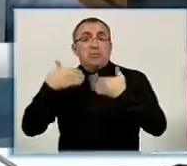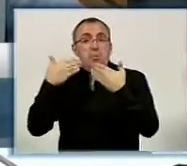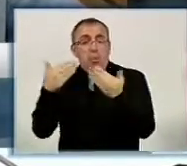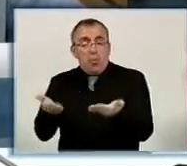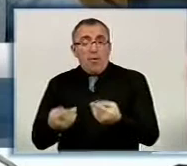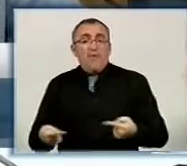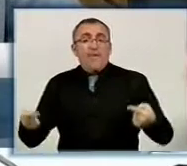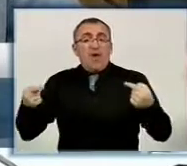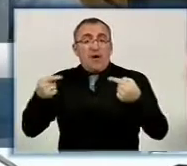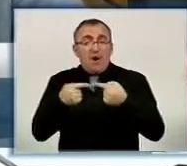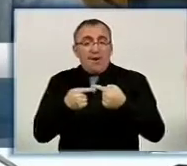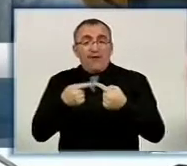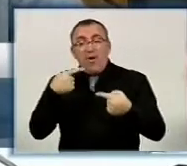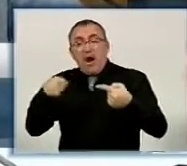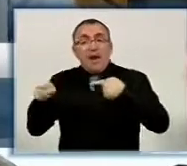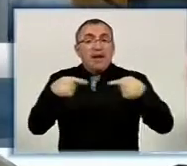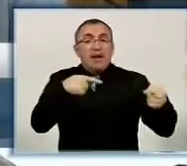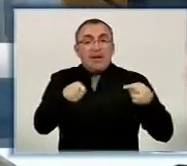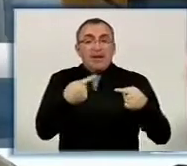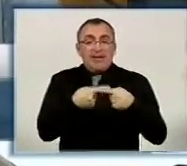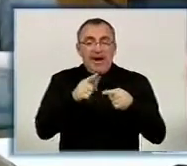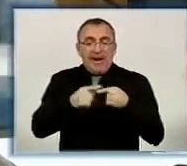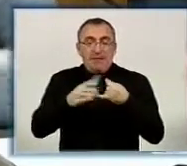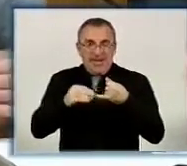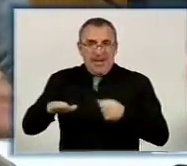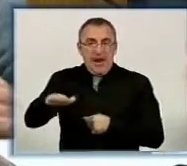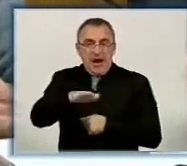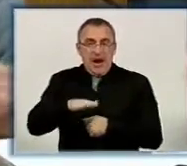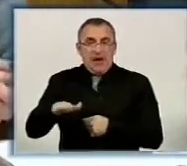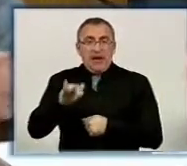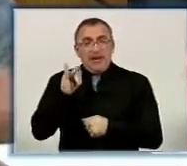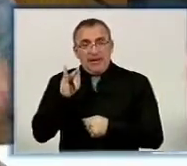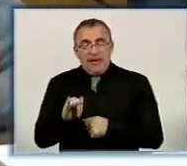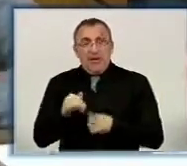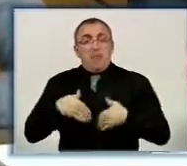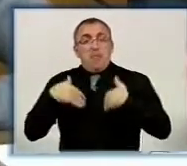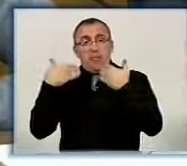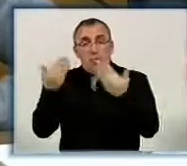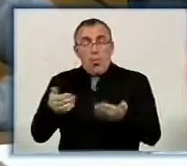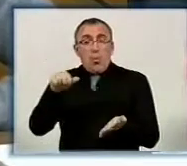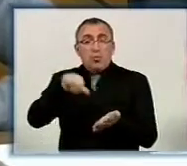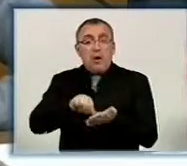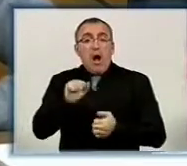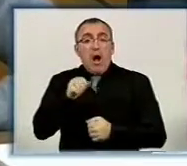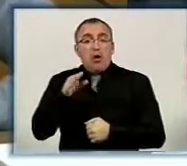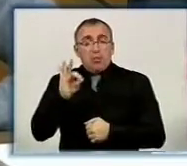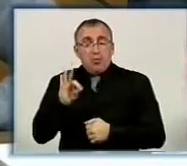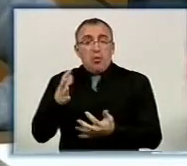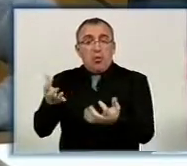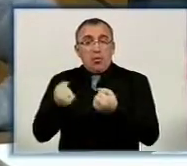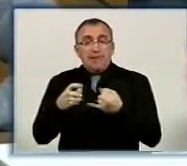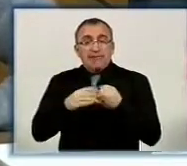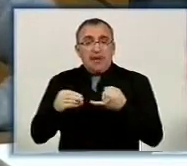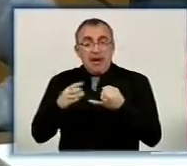відповідну альтернативу таким ділянкам та запропонувати учасникам АТО отримати земельні